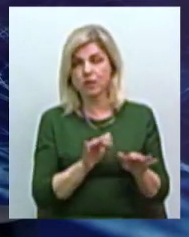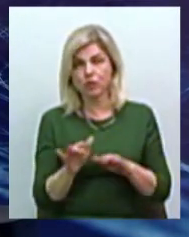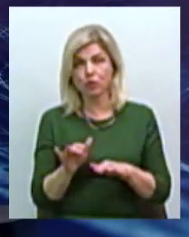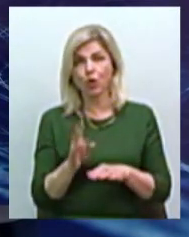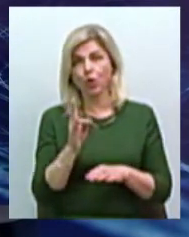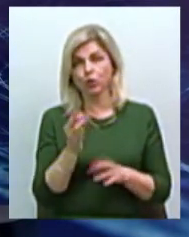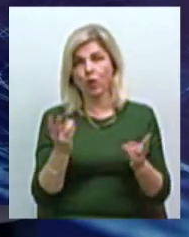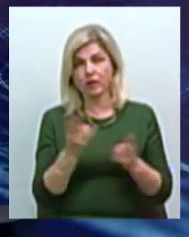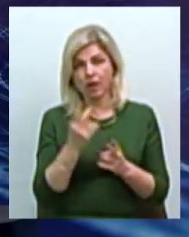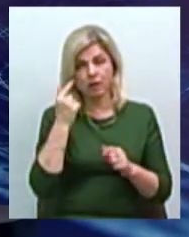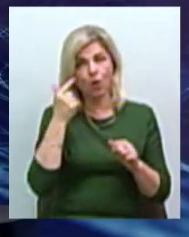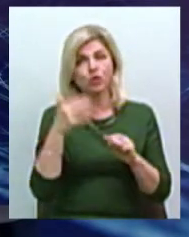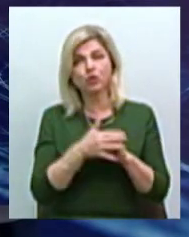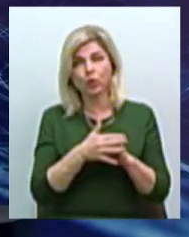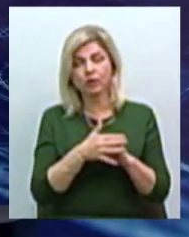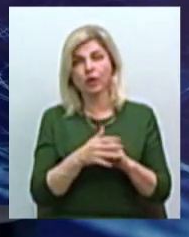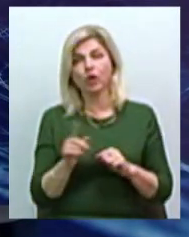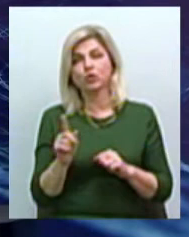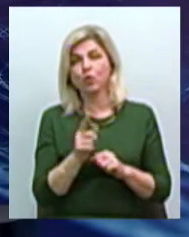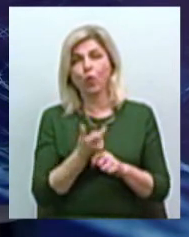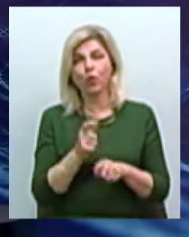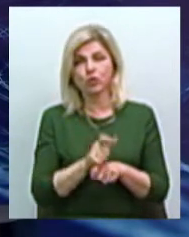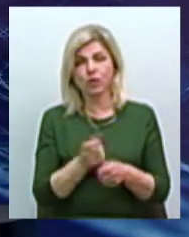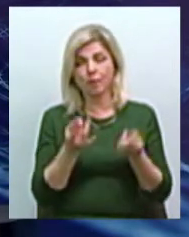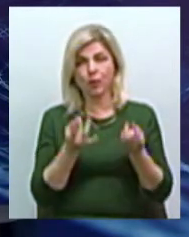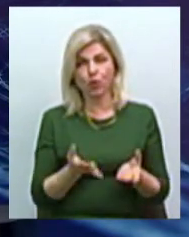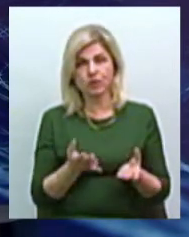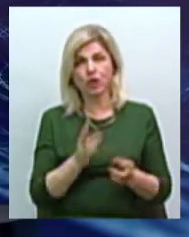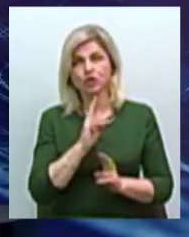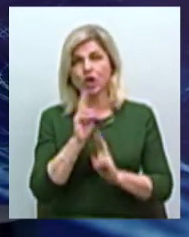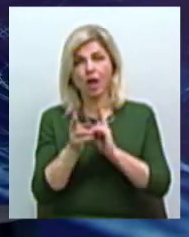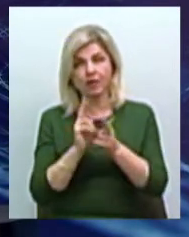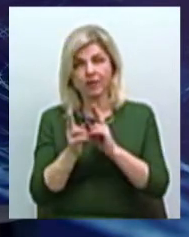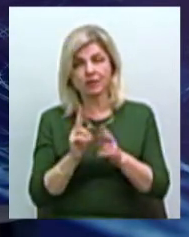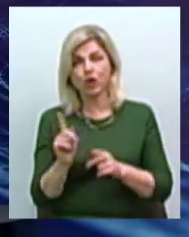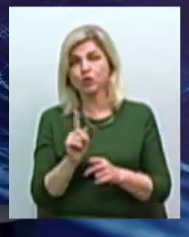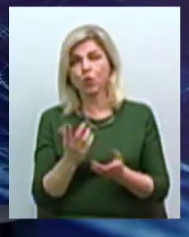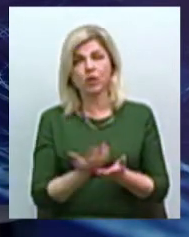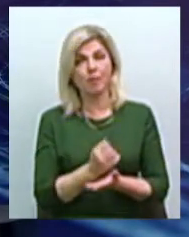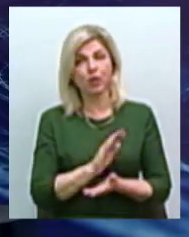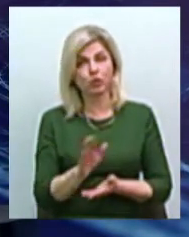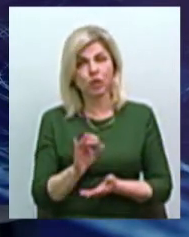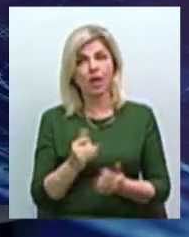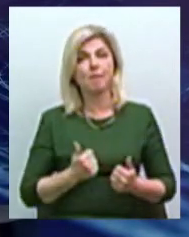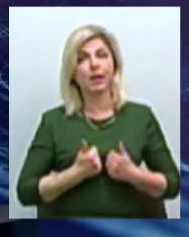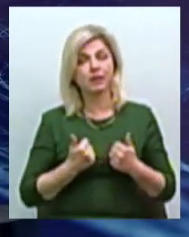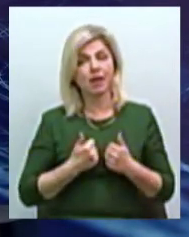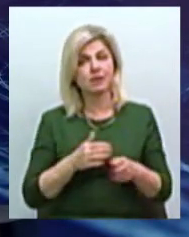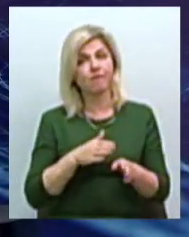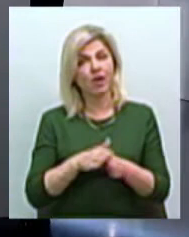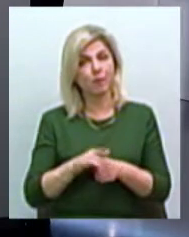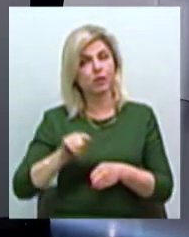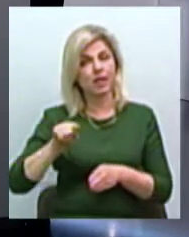віддавати себе відчуття, що дуже просто жалуватися на те, що не виходить, і депутатися виконувати треба